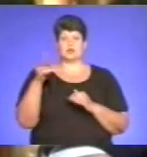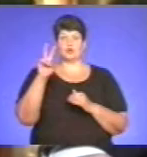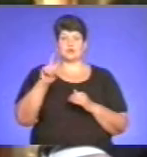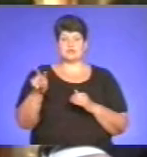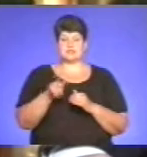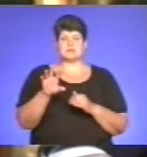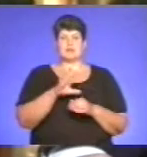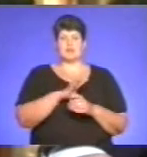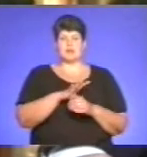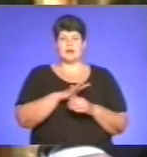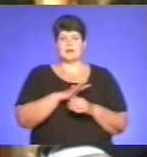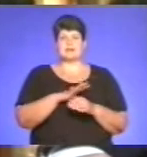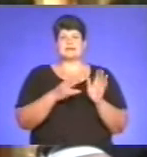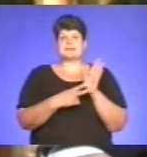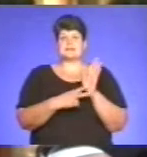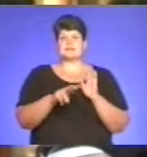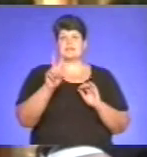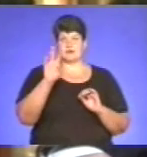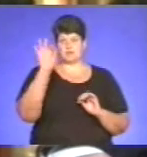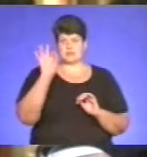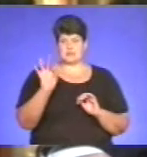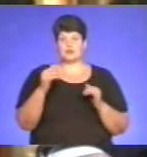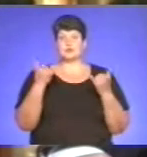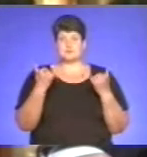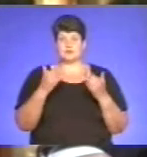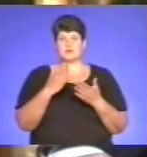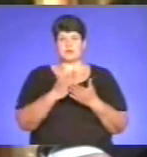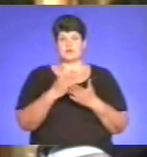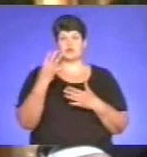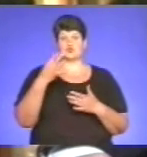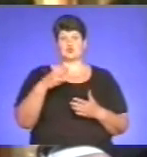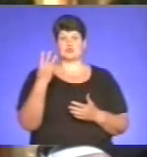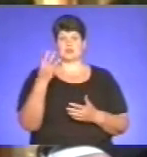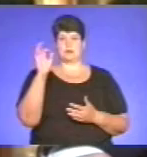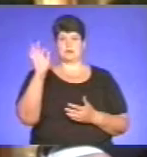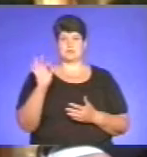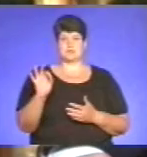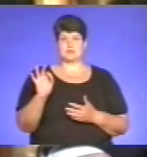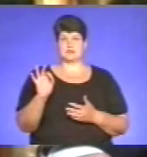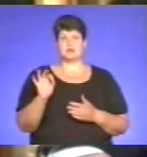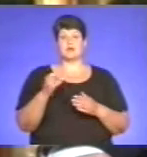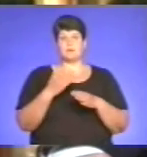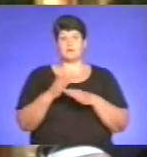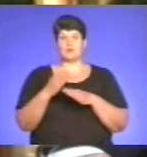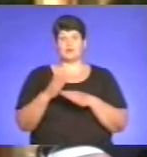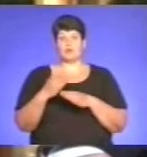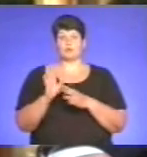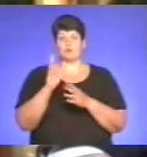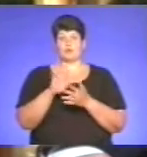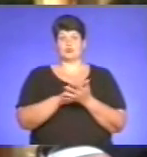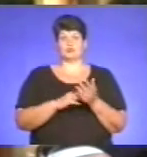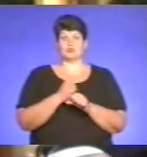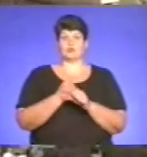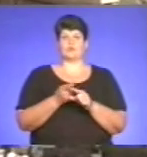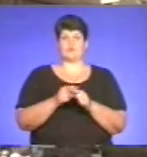портфелі була 72%, то зараз вона складає 43%. І ми поступово продовжуємо роботу в цьому напрямку.